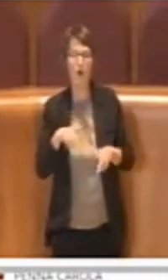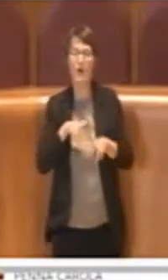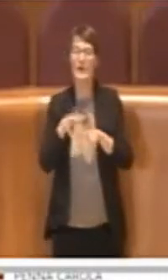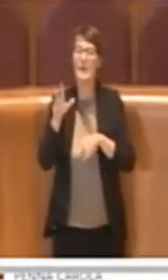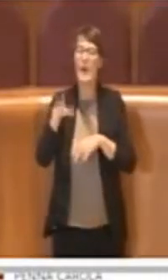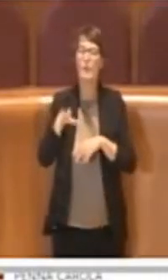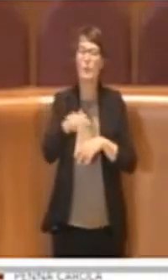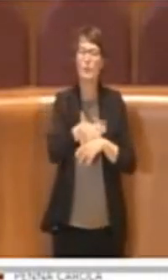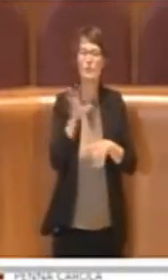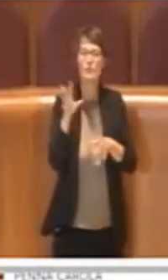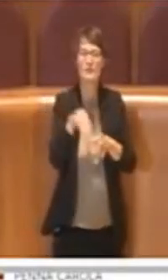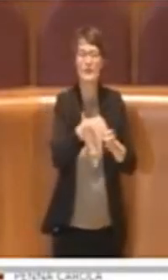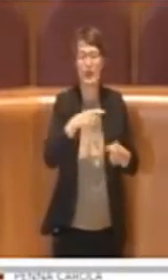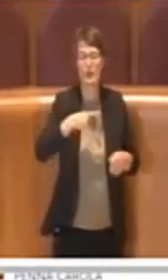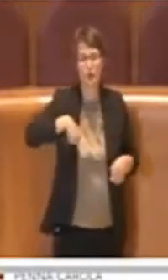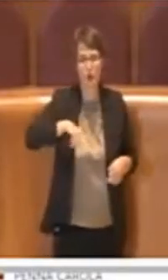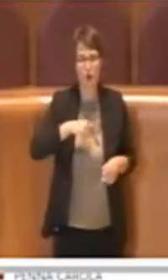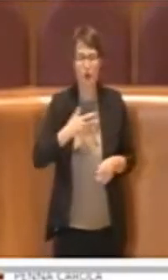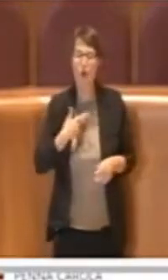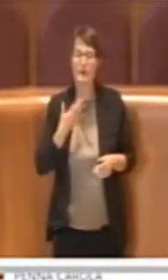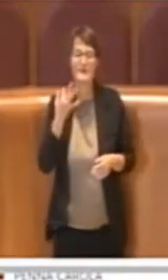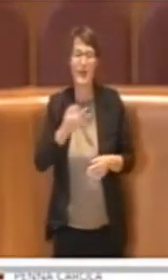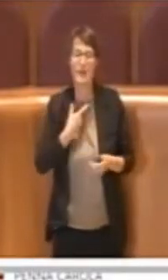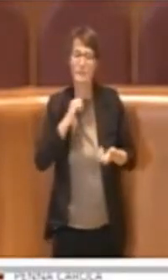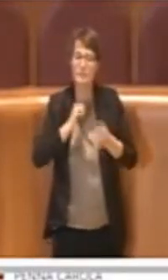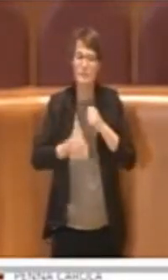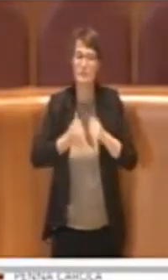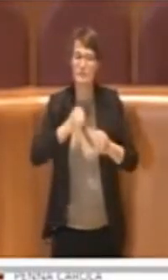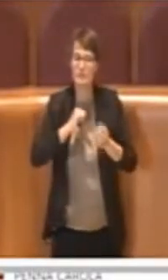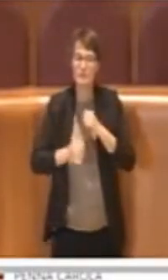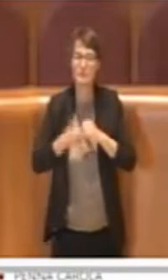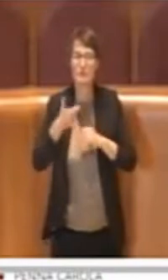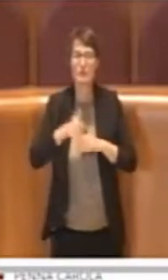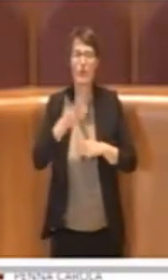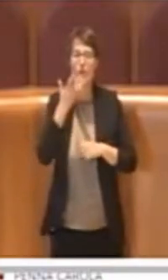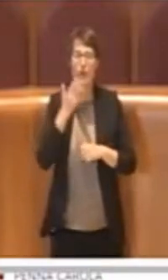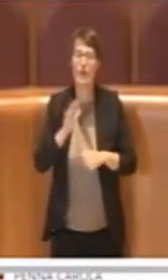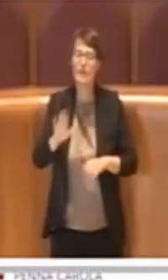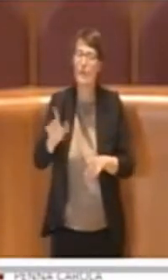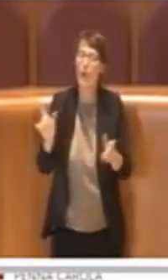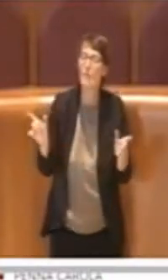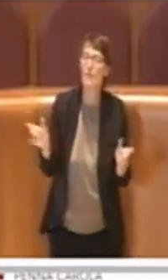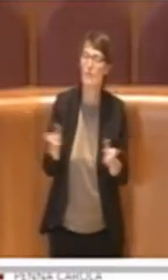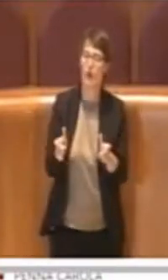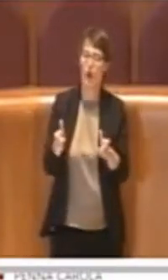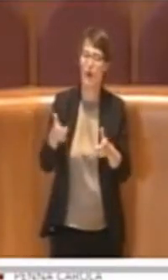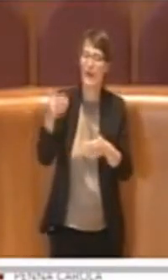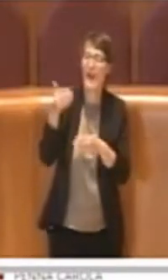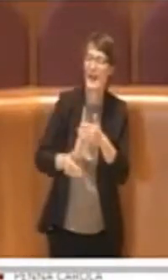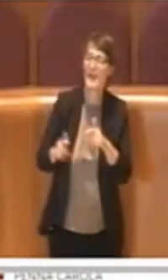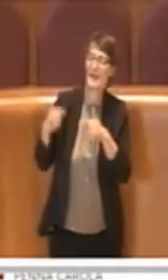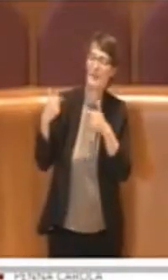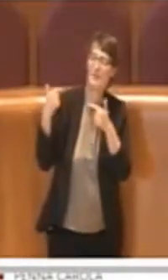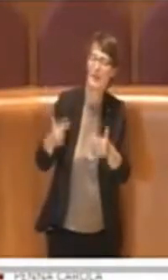per voler arginare questo atterraggio di queste antenne, è chiaro che